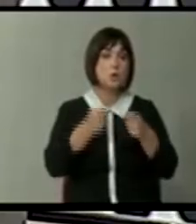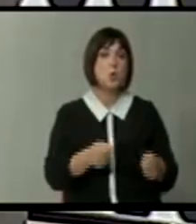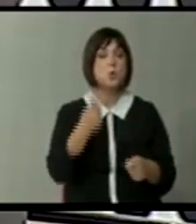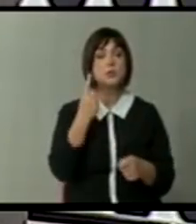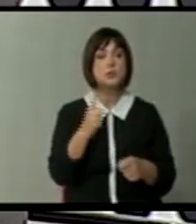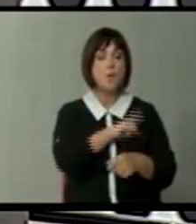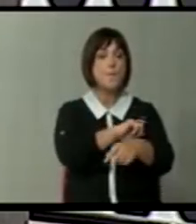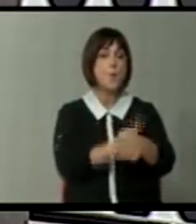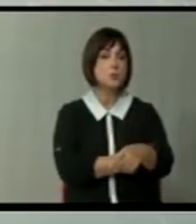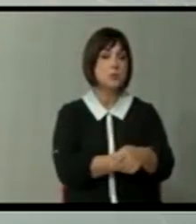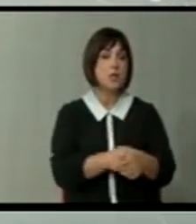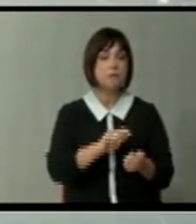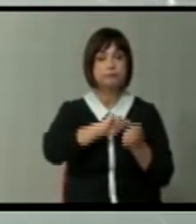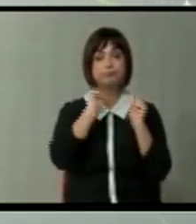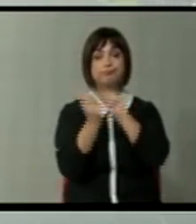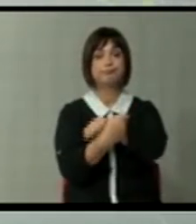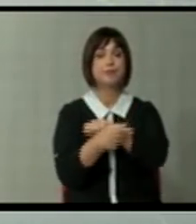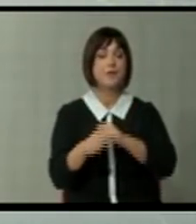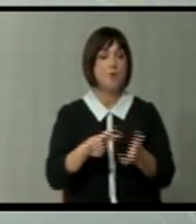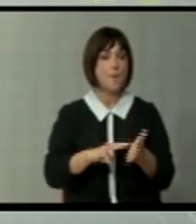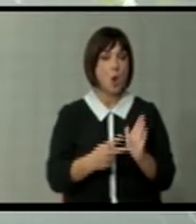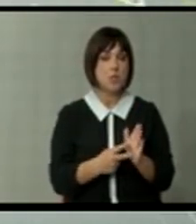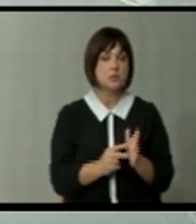посилен пресвърт во политиките?